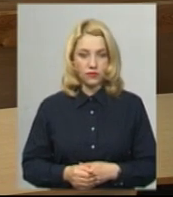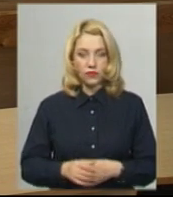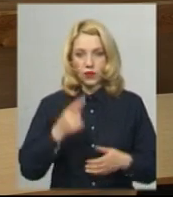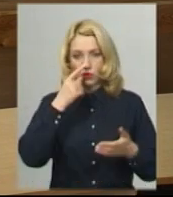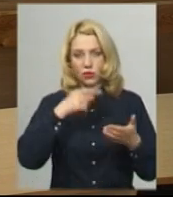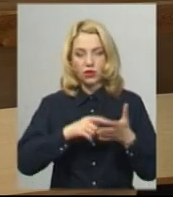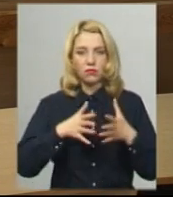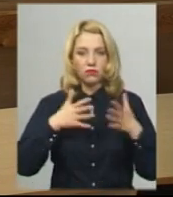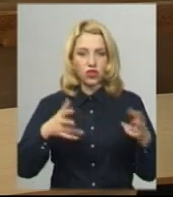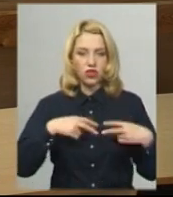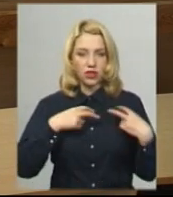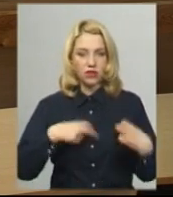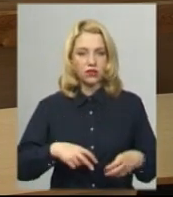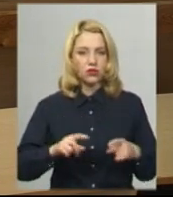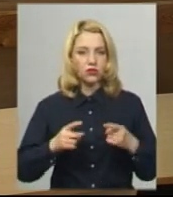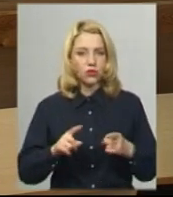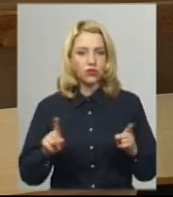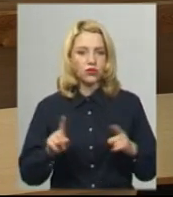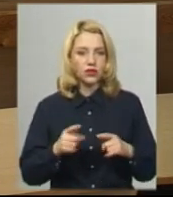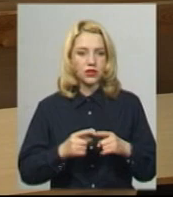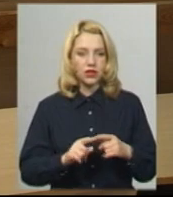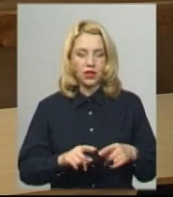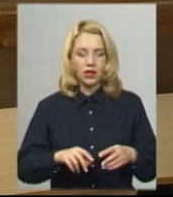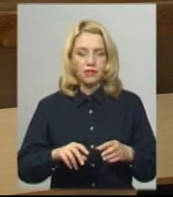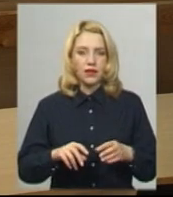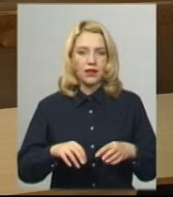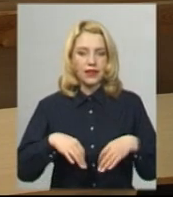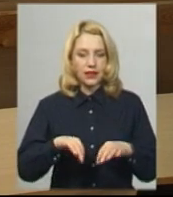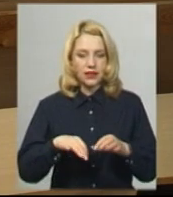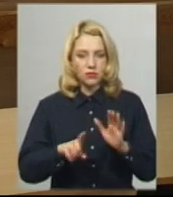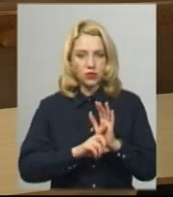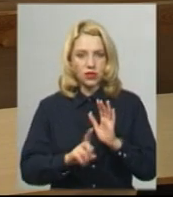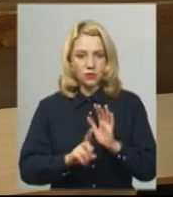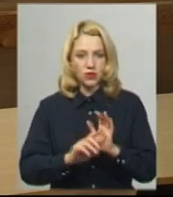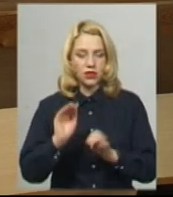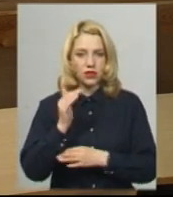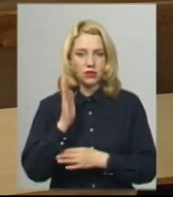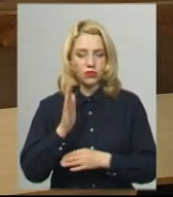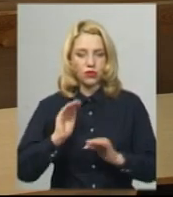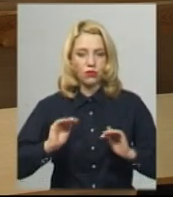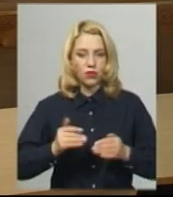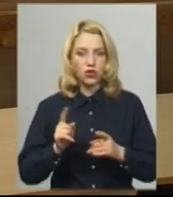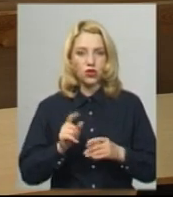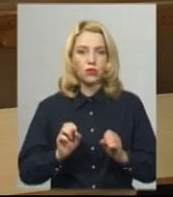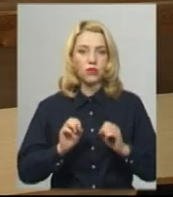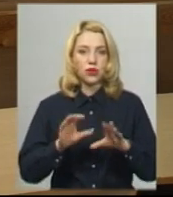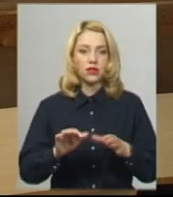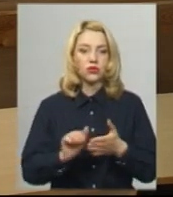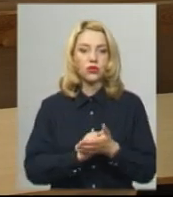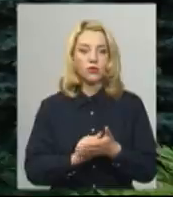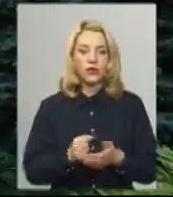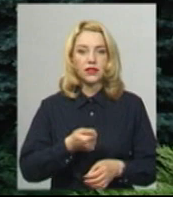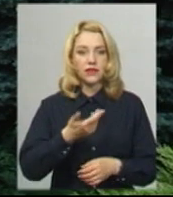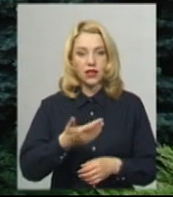більшому ризику. Тому що це транспортне сполучення. Дитина буде обмежена в тому, щоб подати документи одразу в декілька